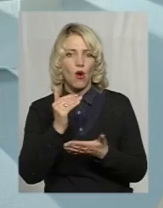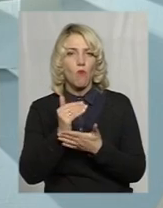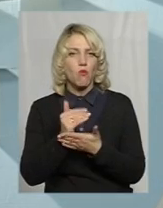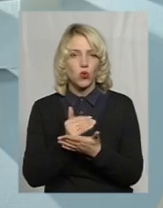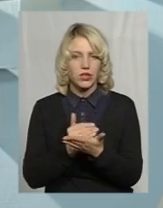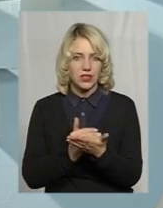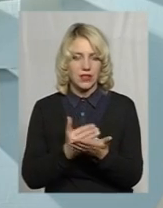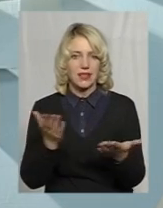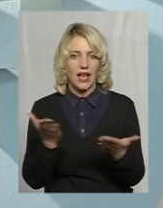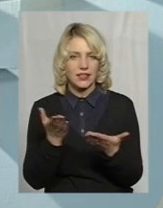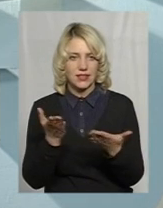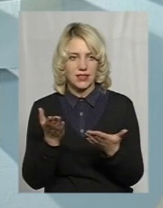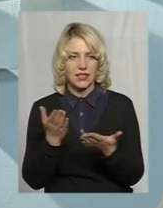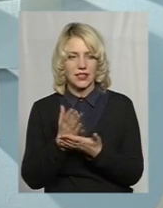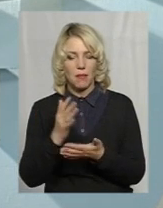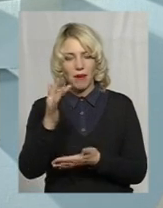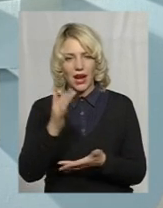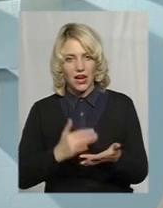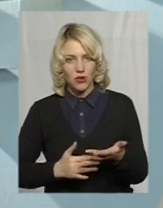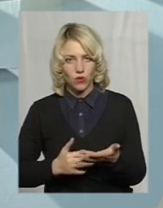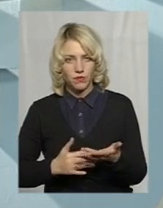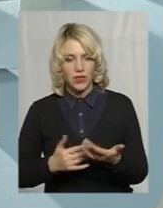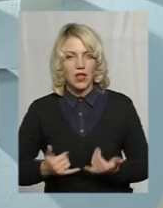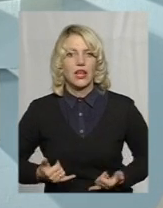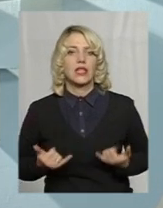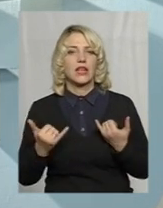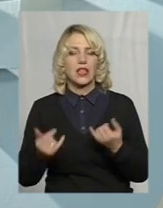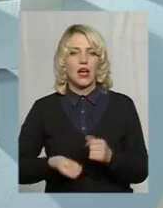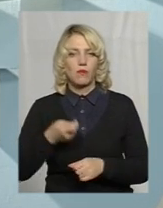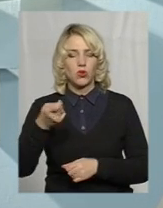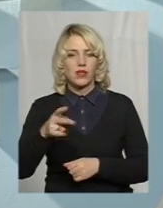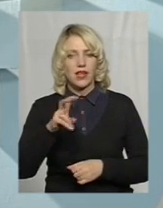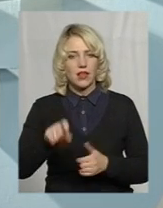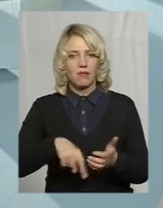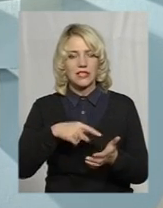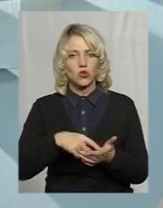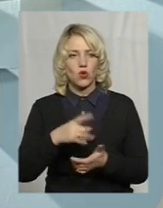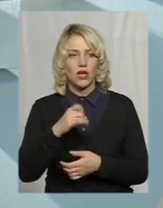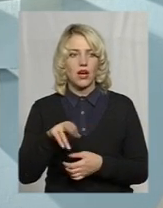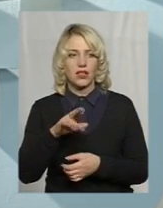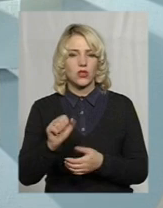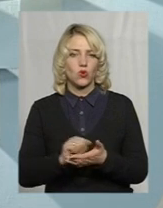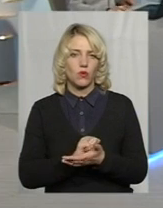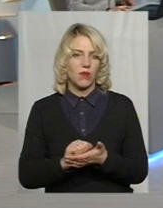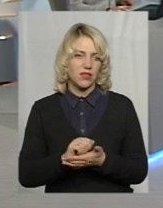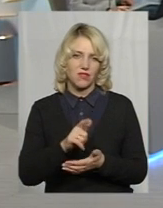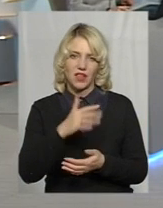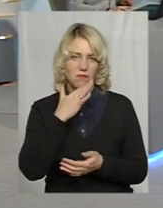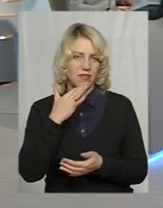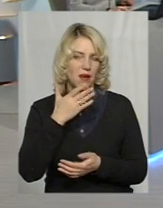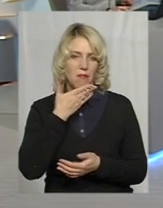які є переліком для подання до міської ради документів, дуже небагато.